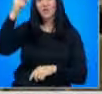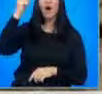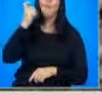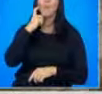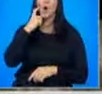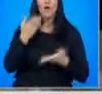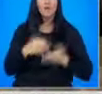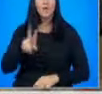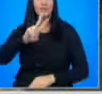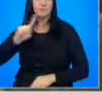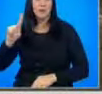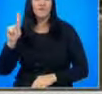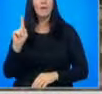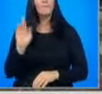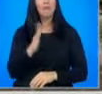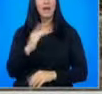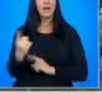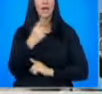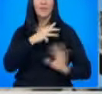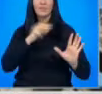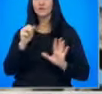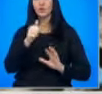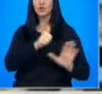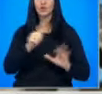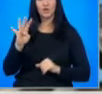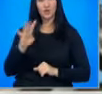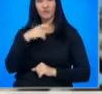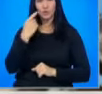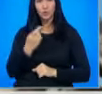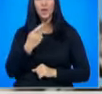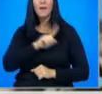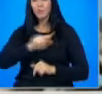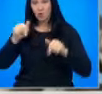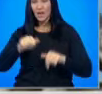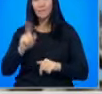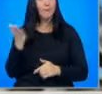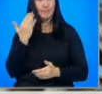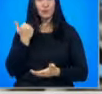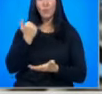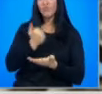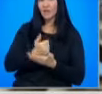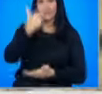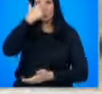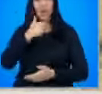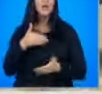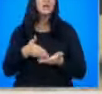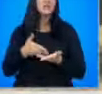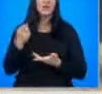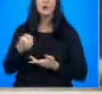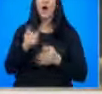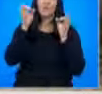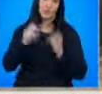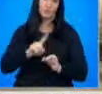родена на 21 май 1964 година. До сега не беше потвърдена само личността и затова ние официално не сме